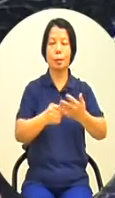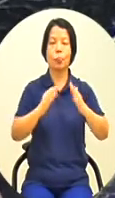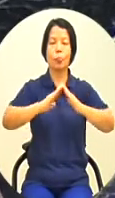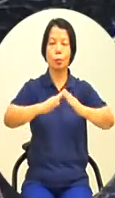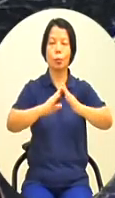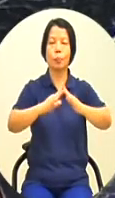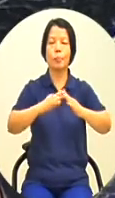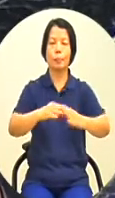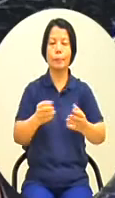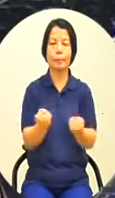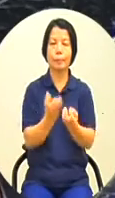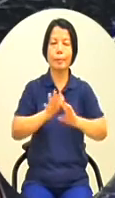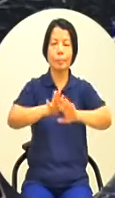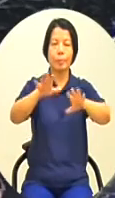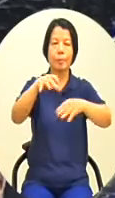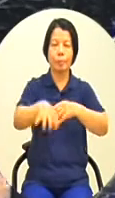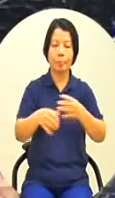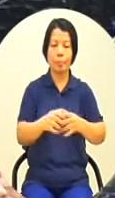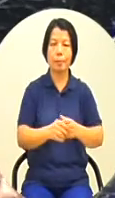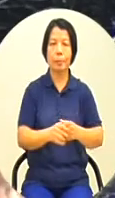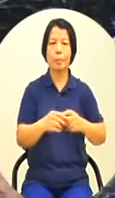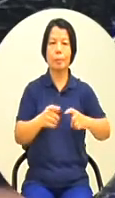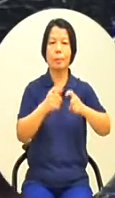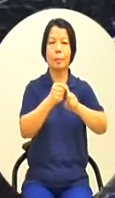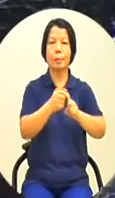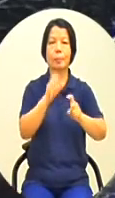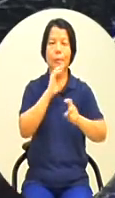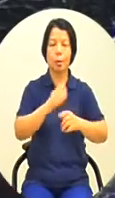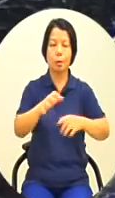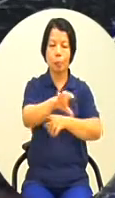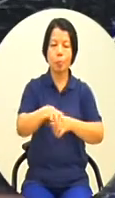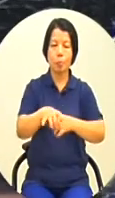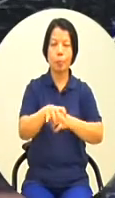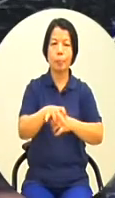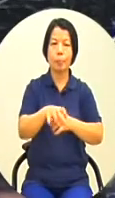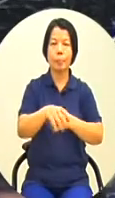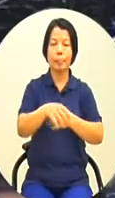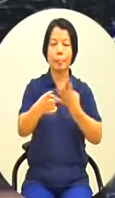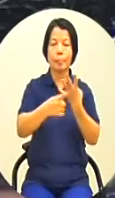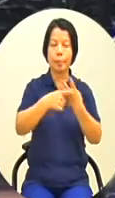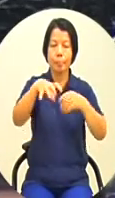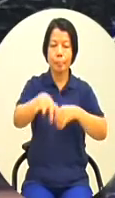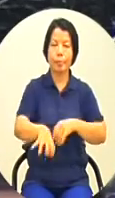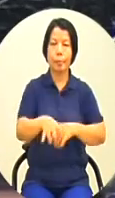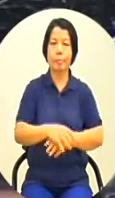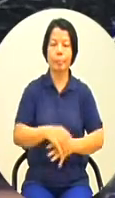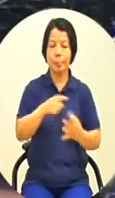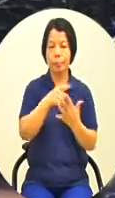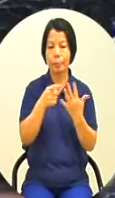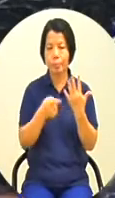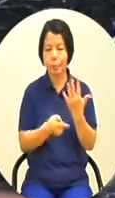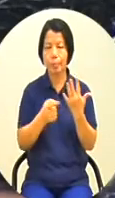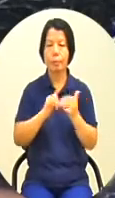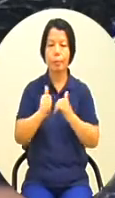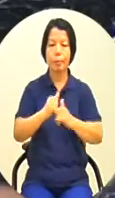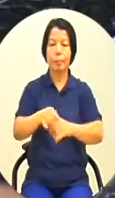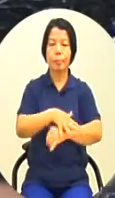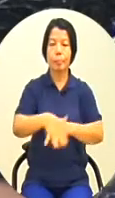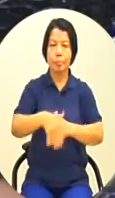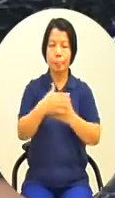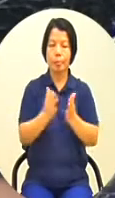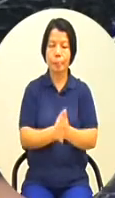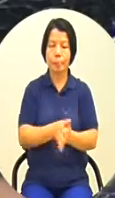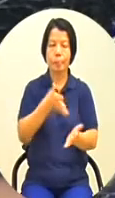展局第10案高雄市政府農業局依序請市府相關的局數從第1案